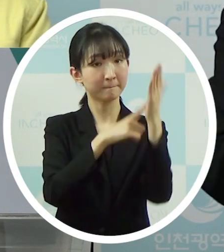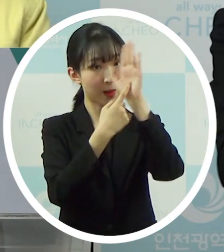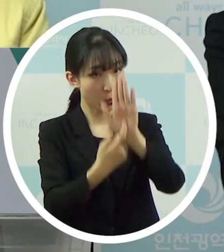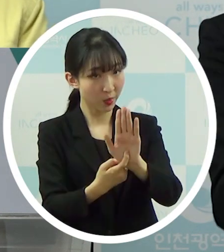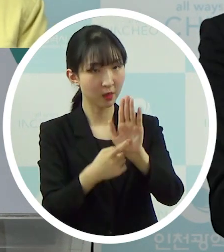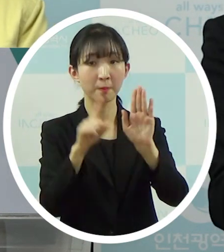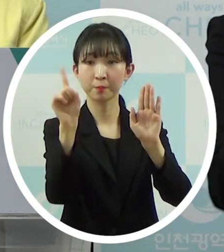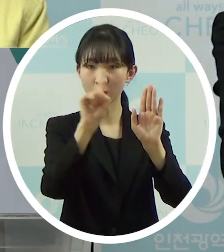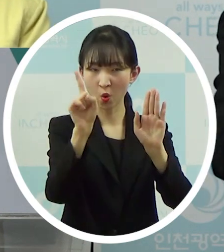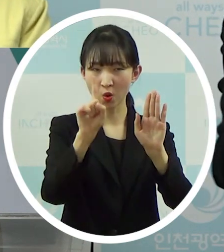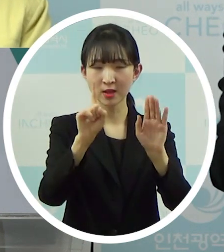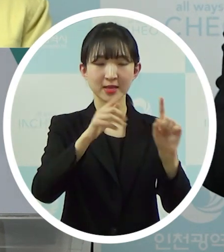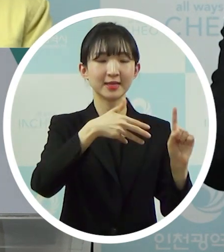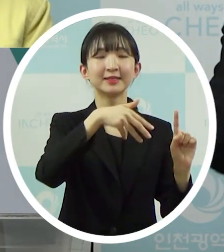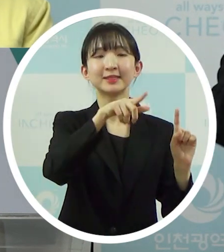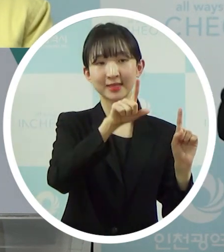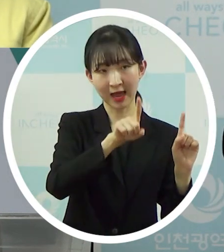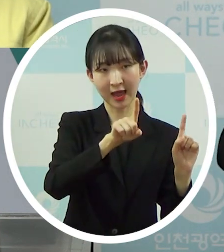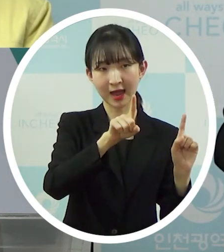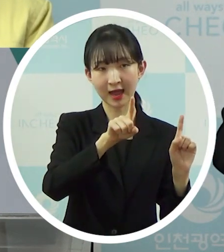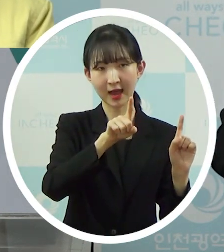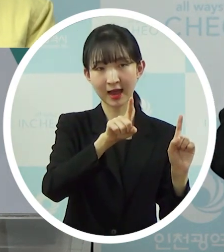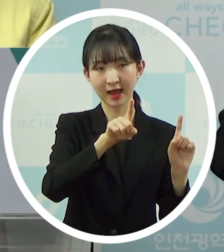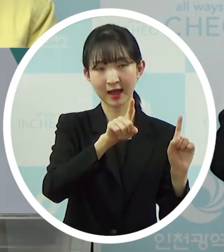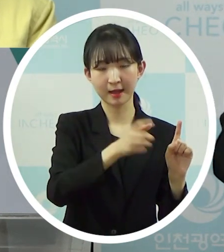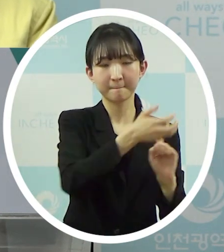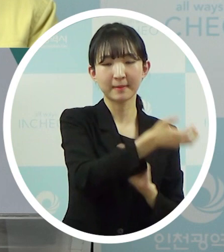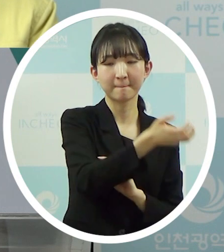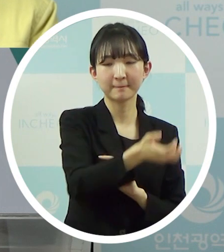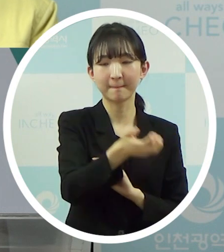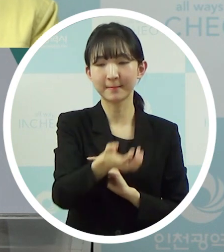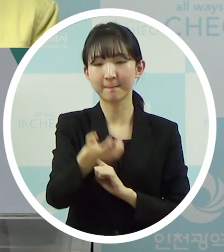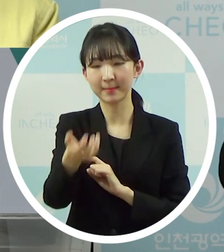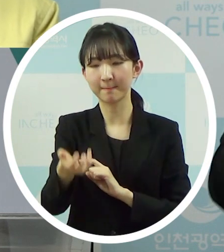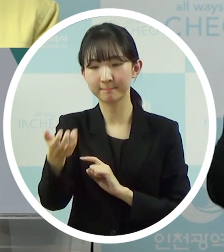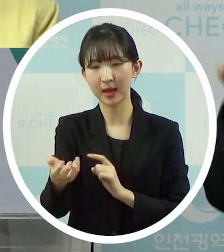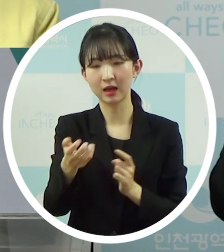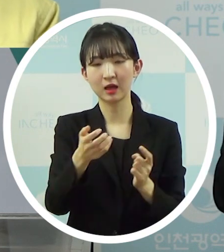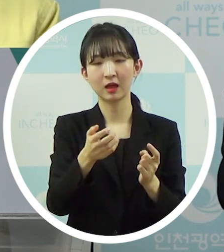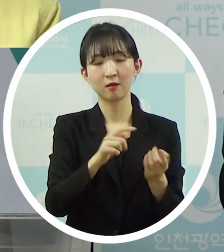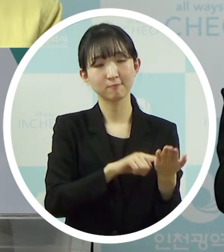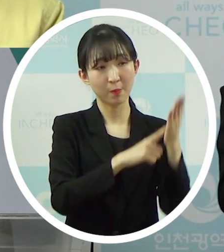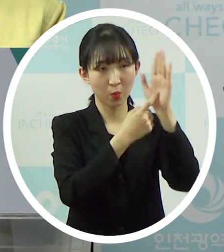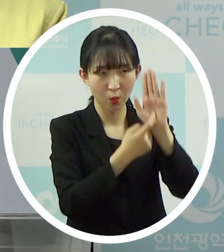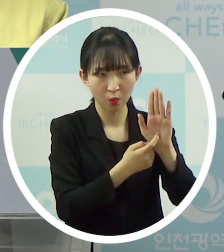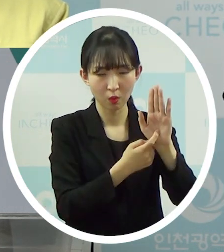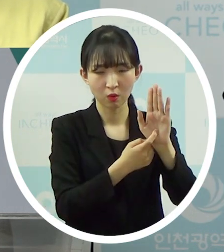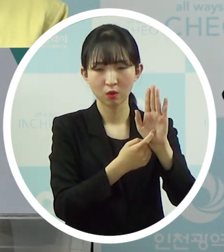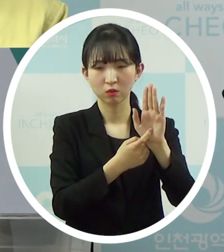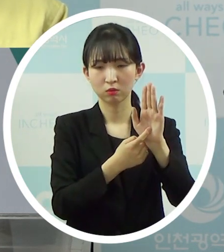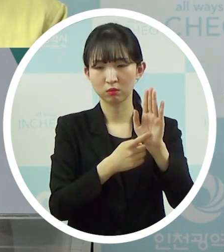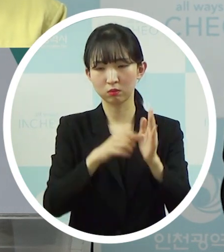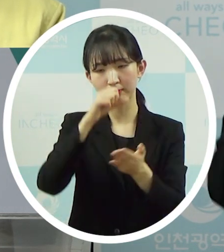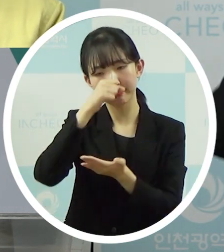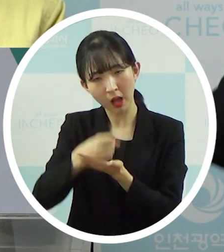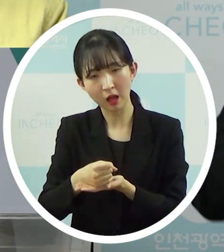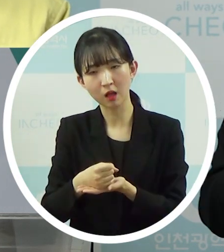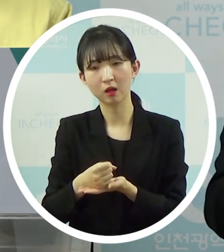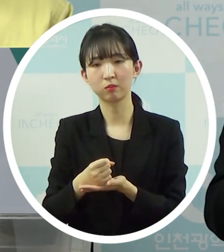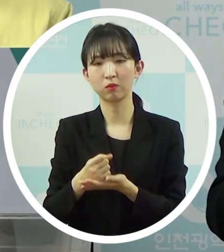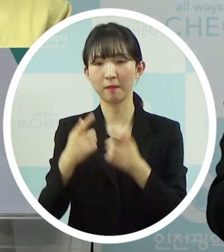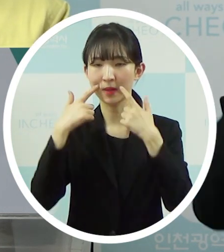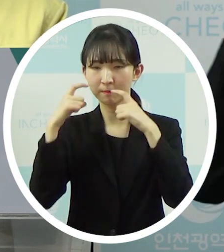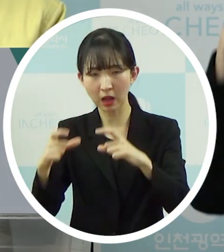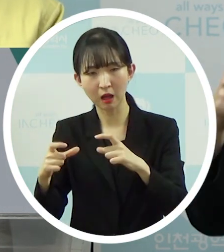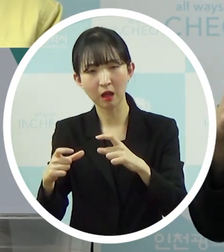1차는 이렇게 해서 갔다 오더라도 양성 음성이 결정이 안 된 상태이기 때문에 나중에 음성도 나올 수가